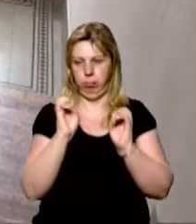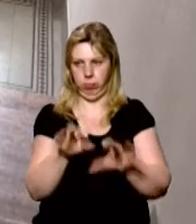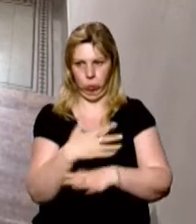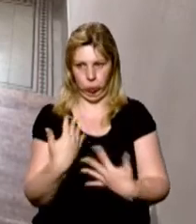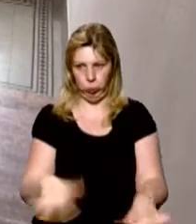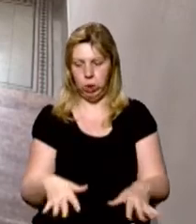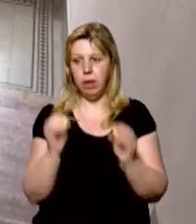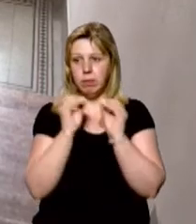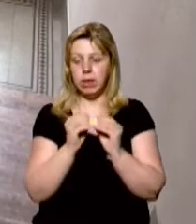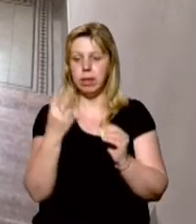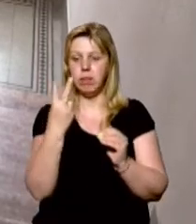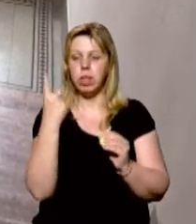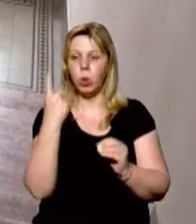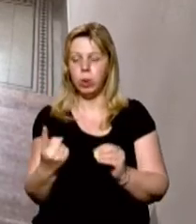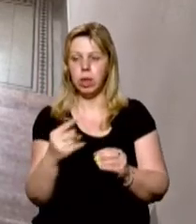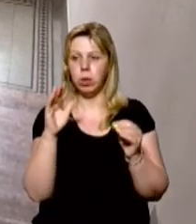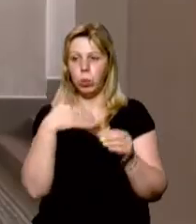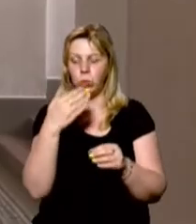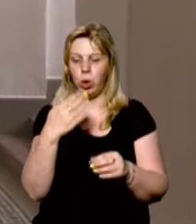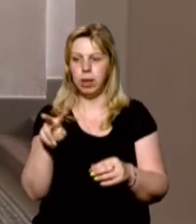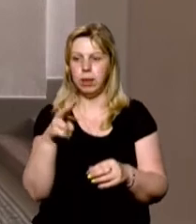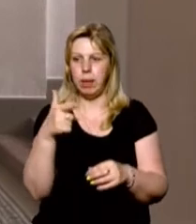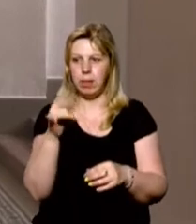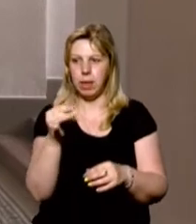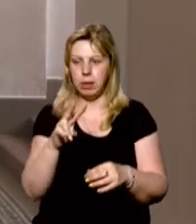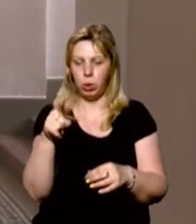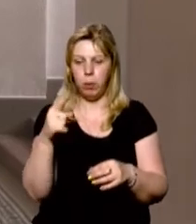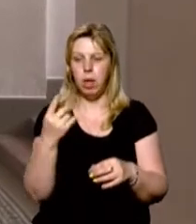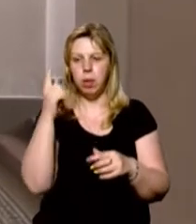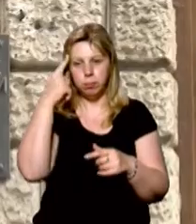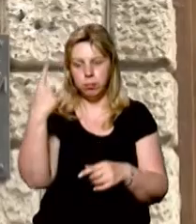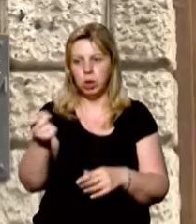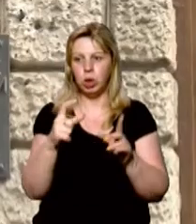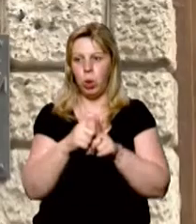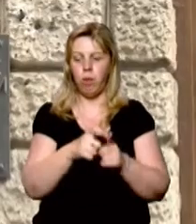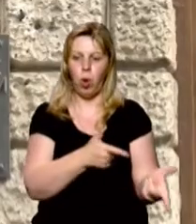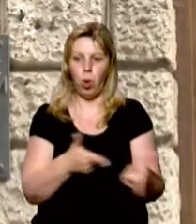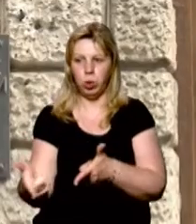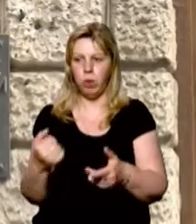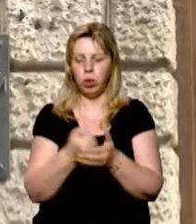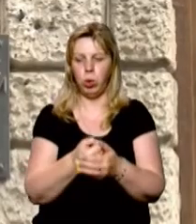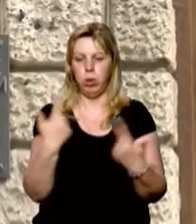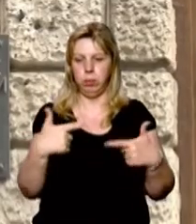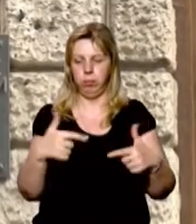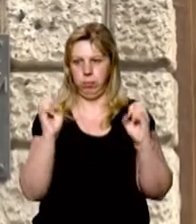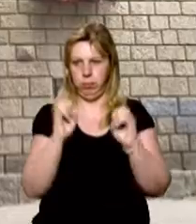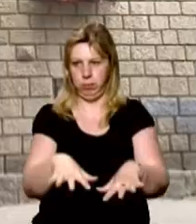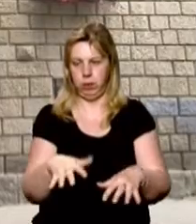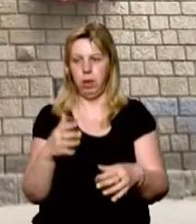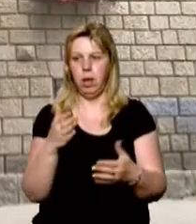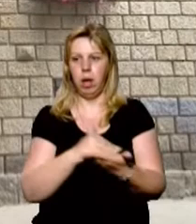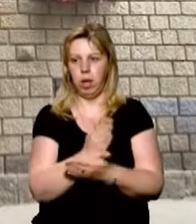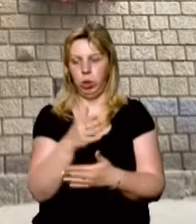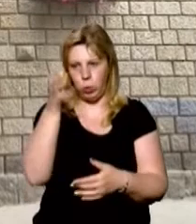тест. О 10.21 Ужгородська лінгвістична гімназія надіслала повідомлення зі словом «готові до регіонального центру оцінювання